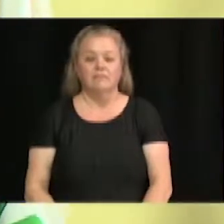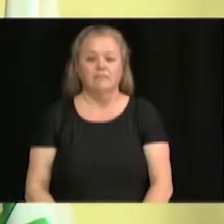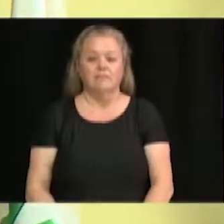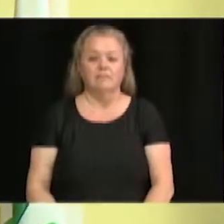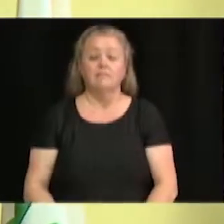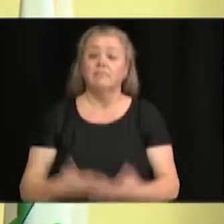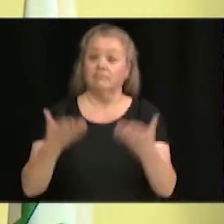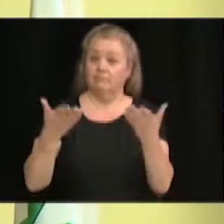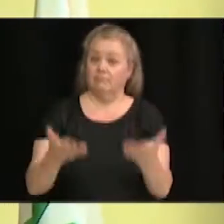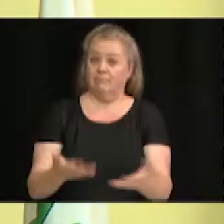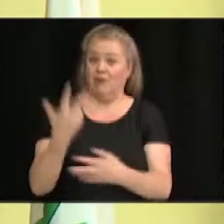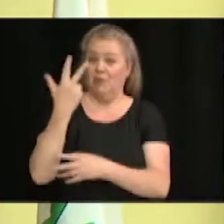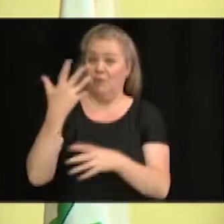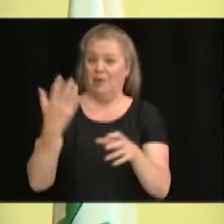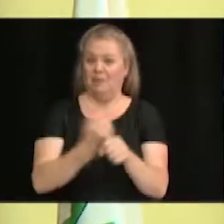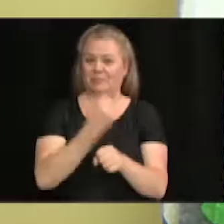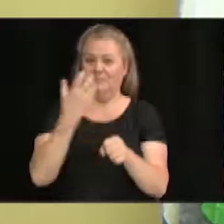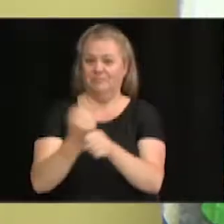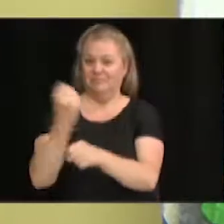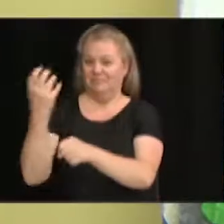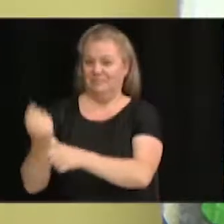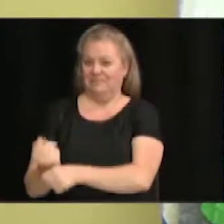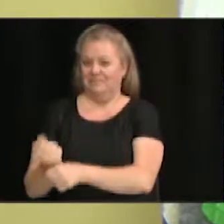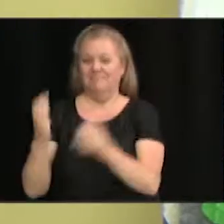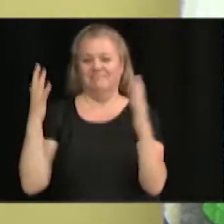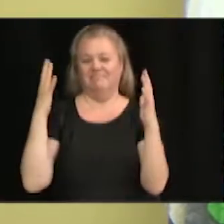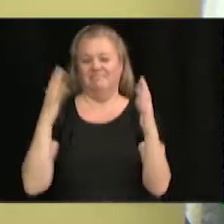Donc, voilà nos trois récipiendaires pour cette année. beaucoup.